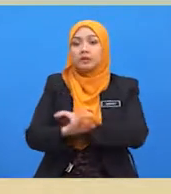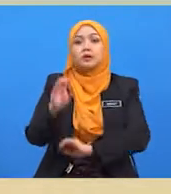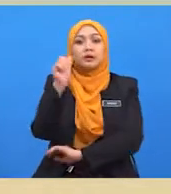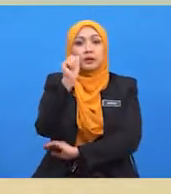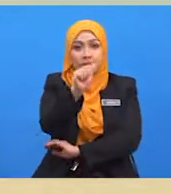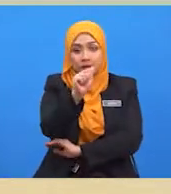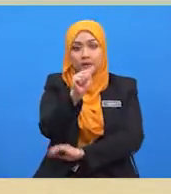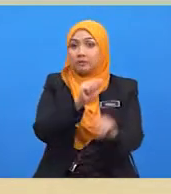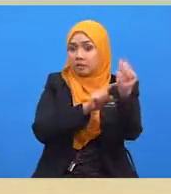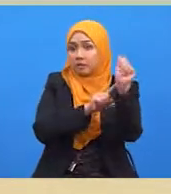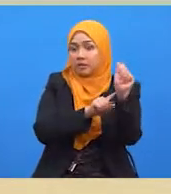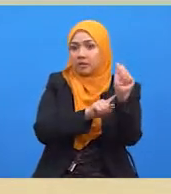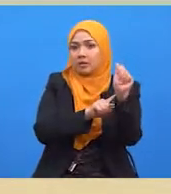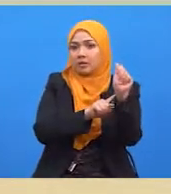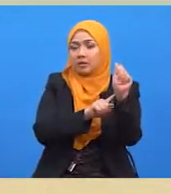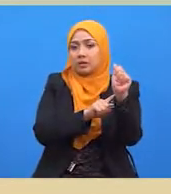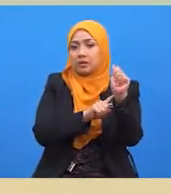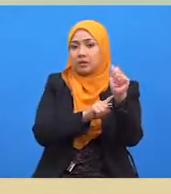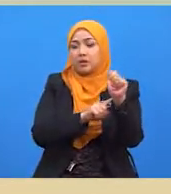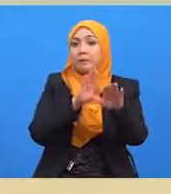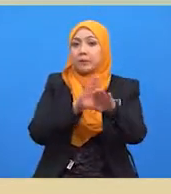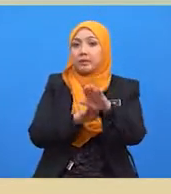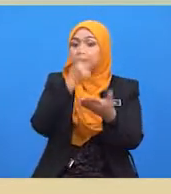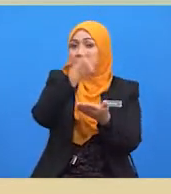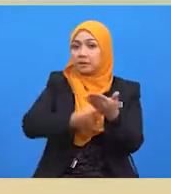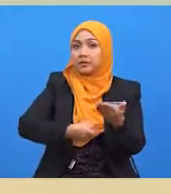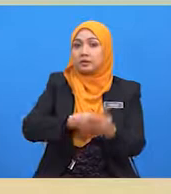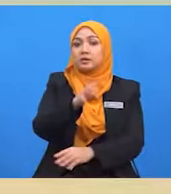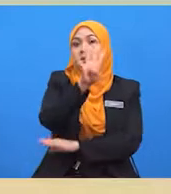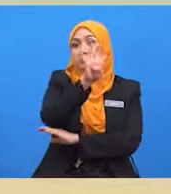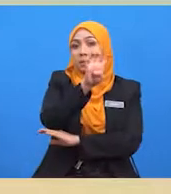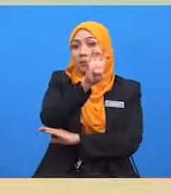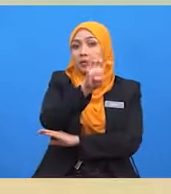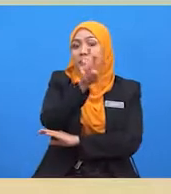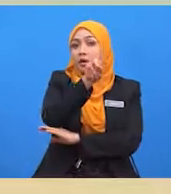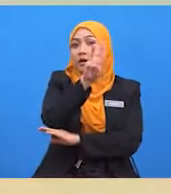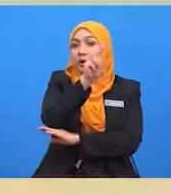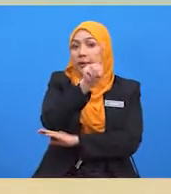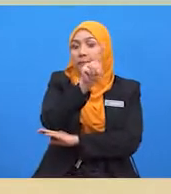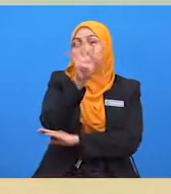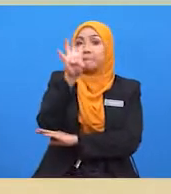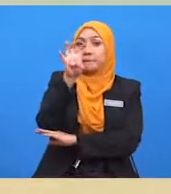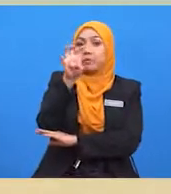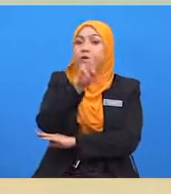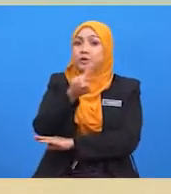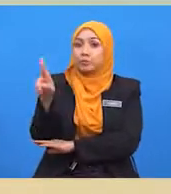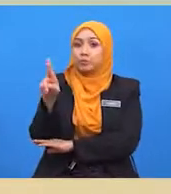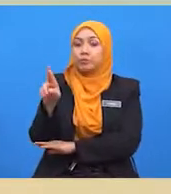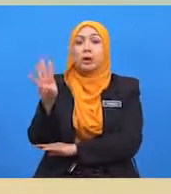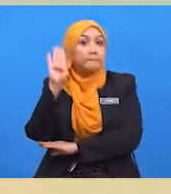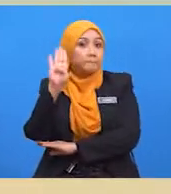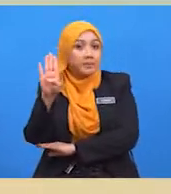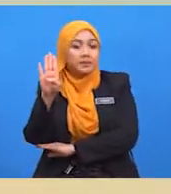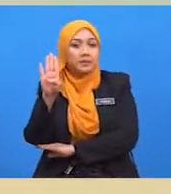kereta pada harga RM40,000 manakala negara B dapat